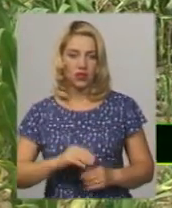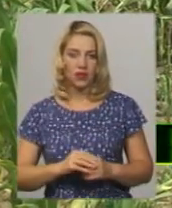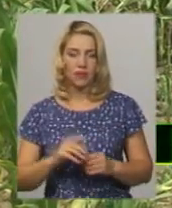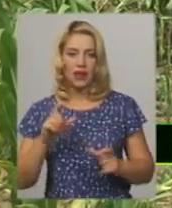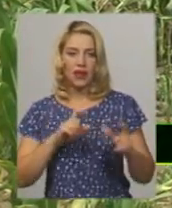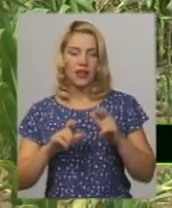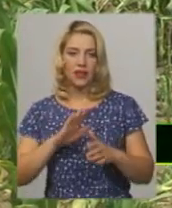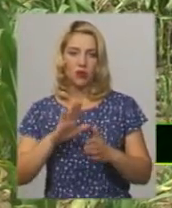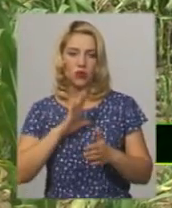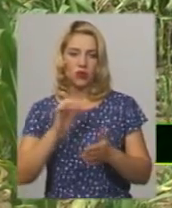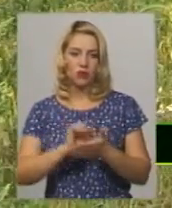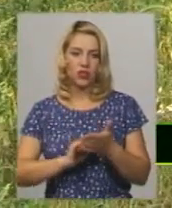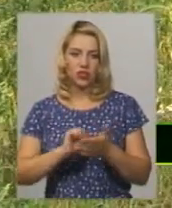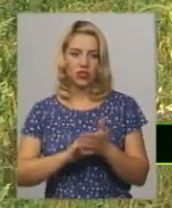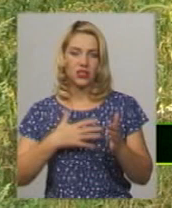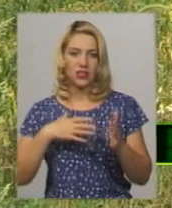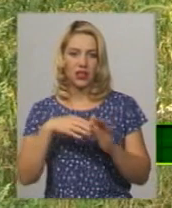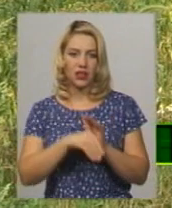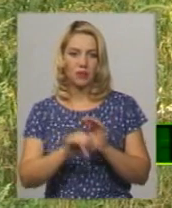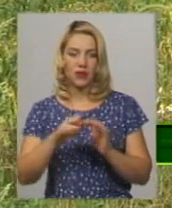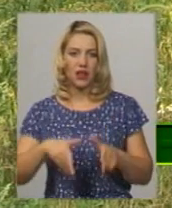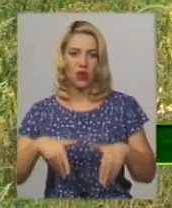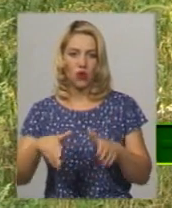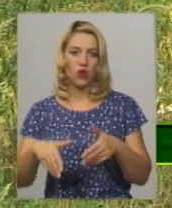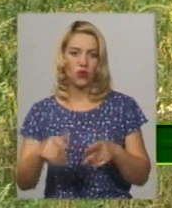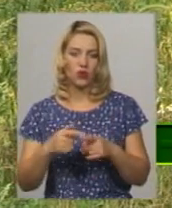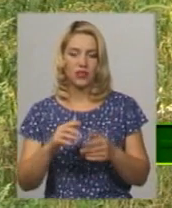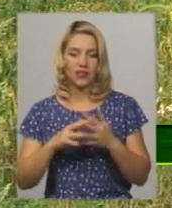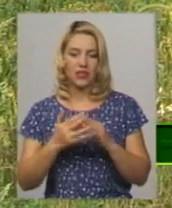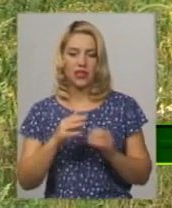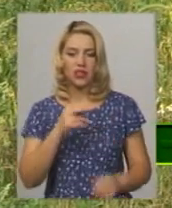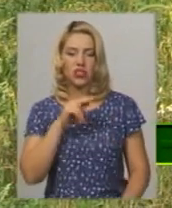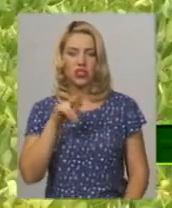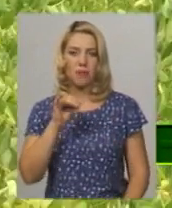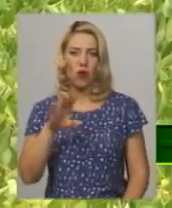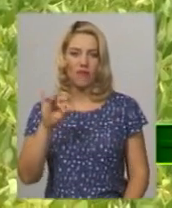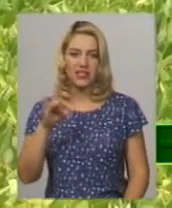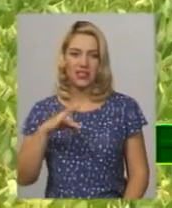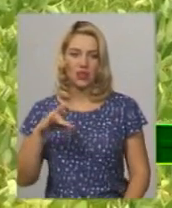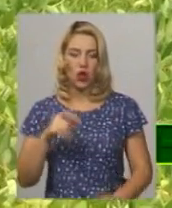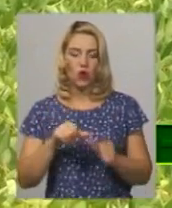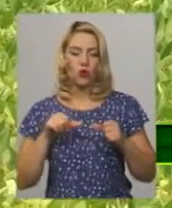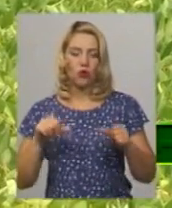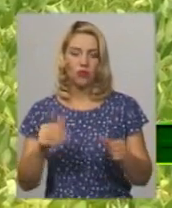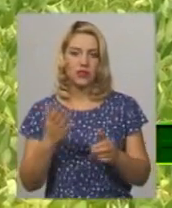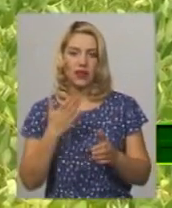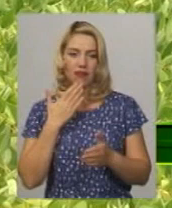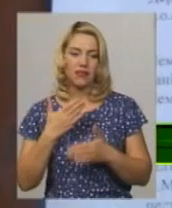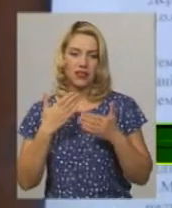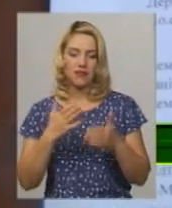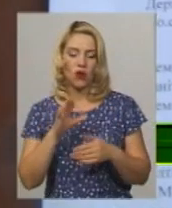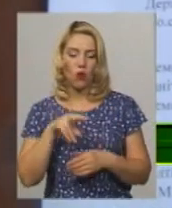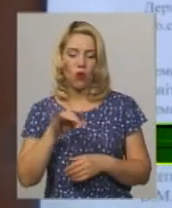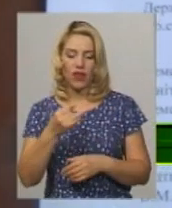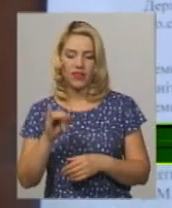не були причиною загибелі Городини на ділянці Валентини Шлапаку, Шидлівця чи Мировецького району. Комісія, яка на звернення Володимира Олійника виїжджала на місце,